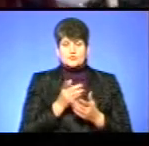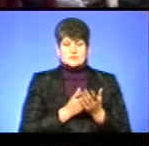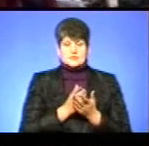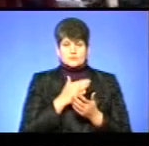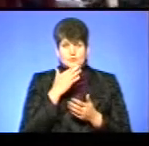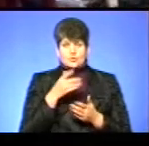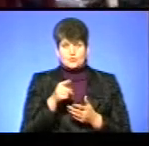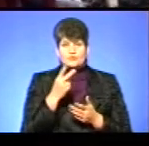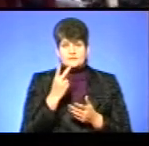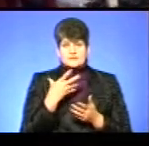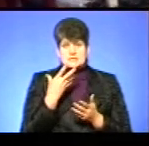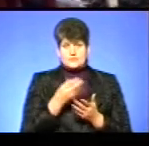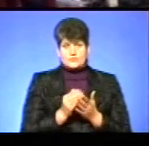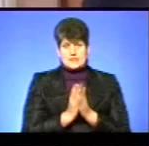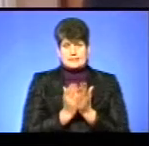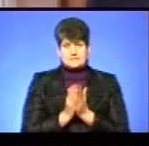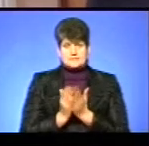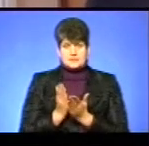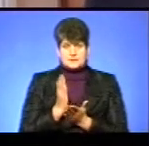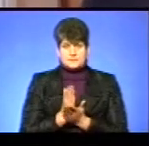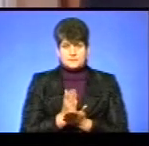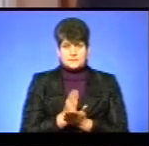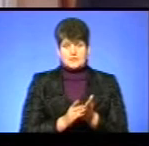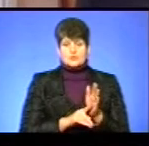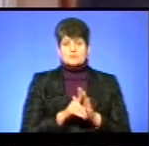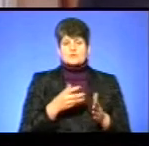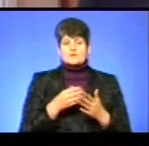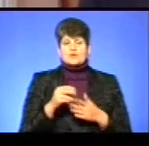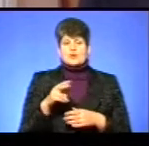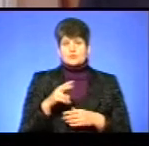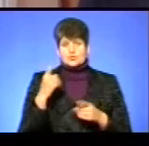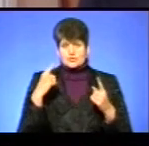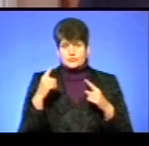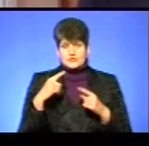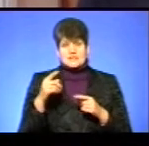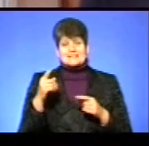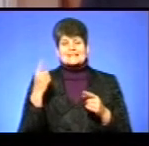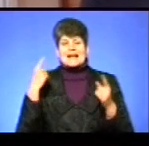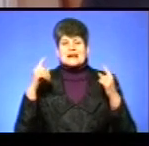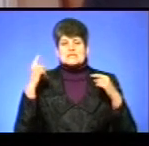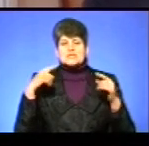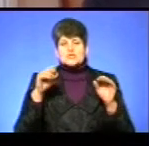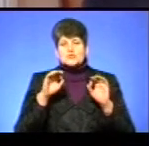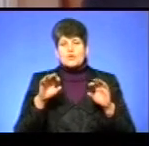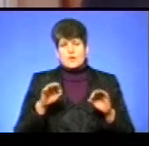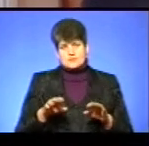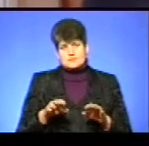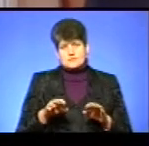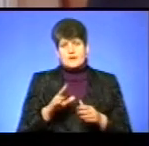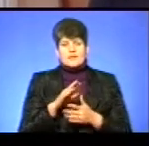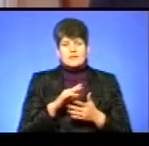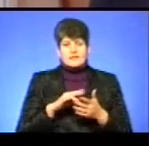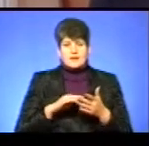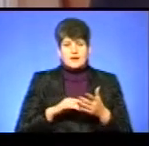дві власних збірки. Я розпочав свою літературну творчість «Сказок». Далі я